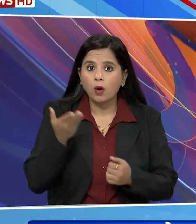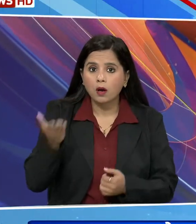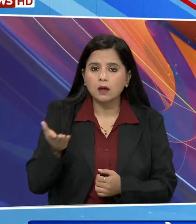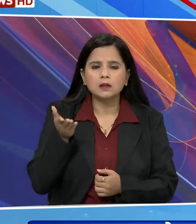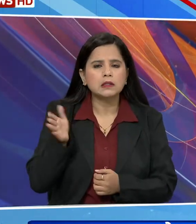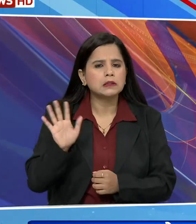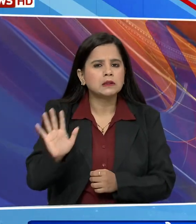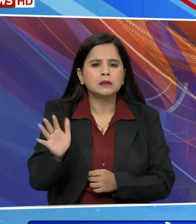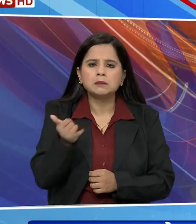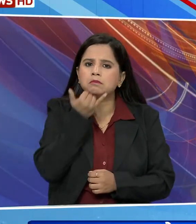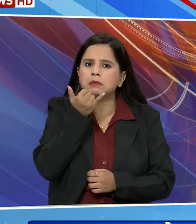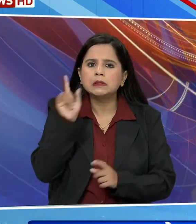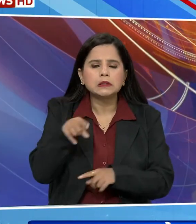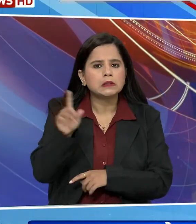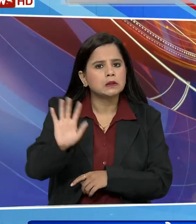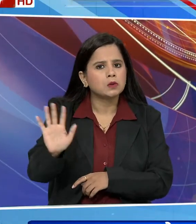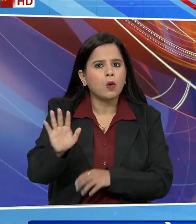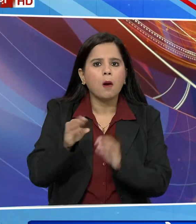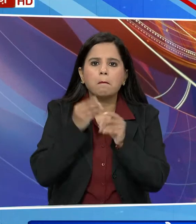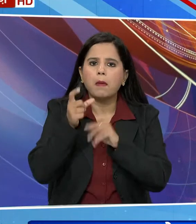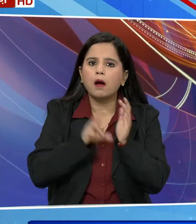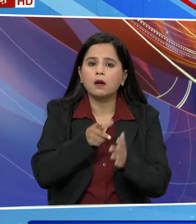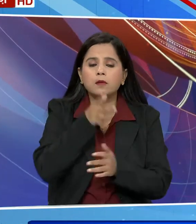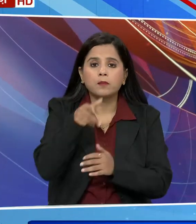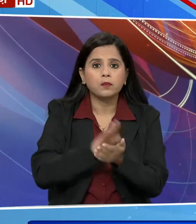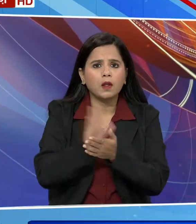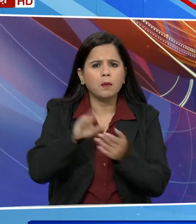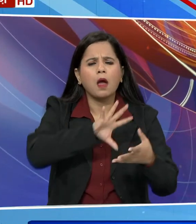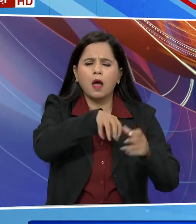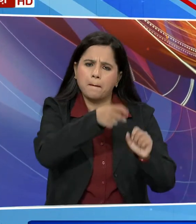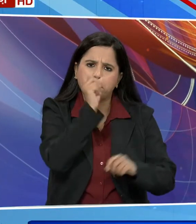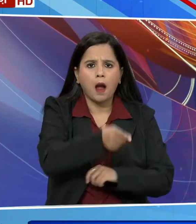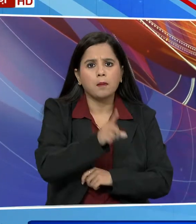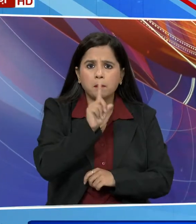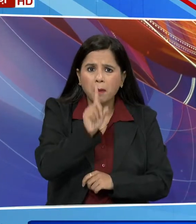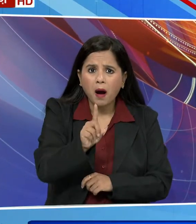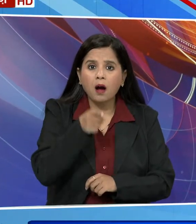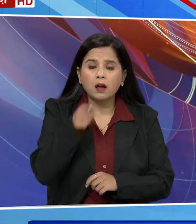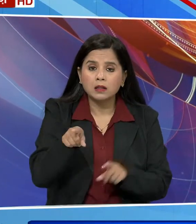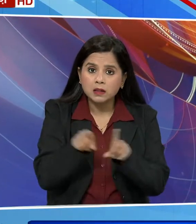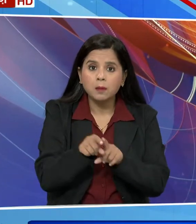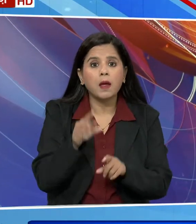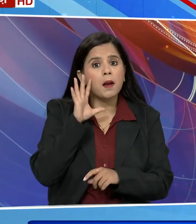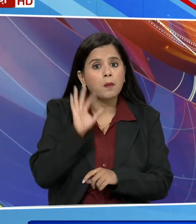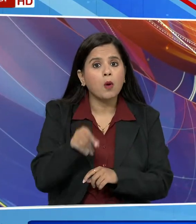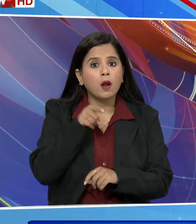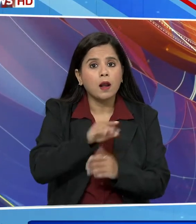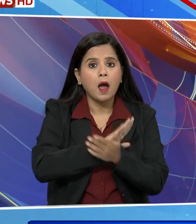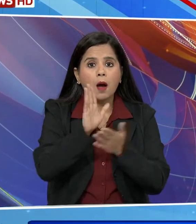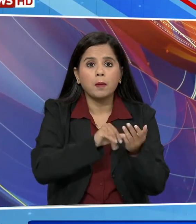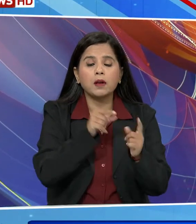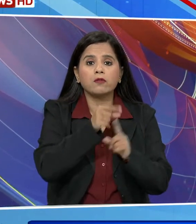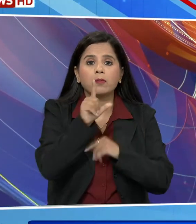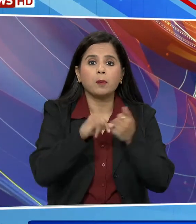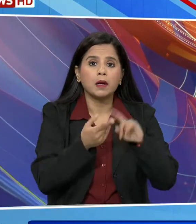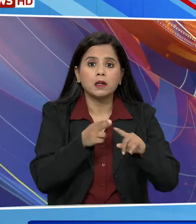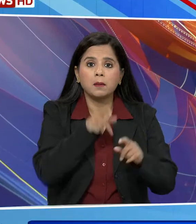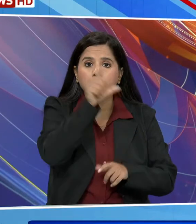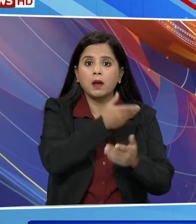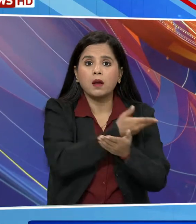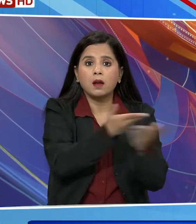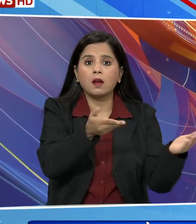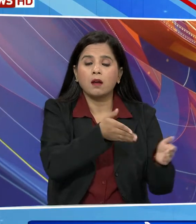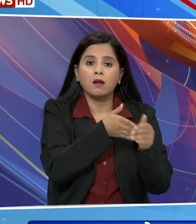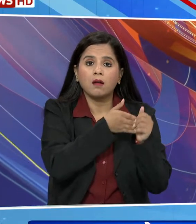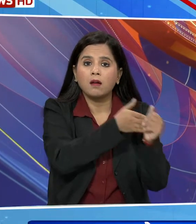तो ये उसकी भूल होगी बाइडन ने कहा कि हमास का खात्मा जरूरी है लेकिन साथ ये भी कहा कि हमास फिलस्थीनी लोगों का